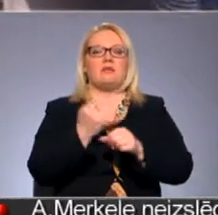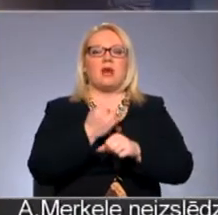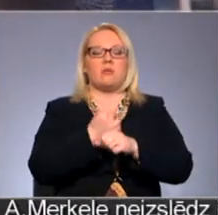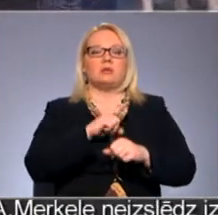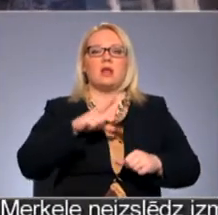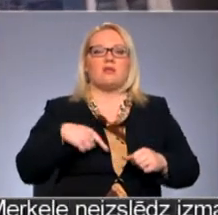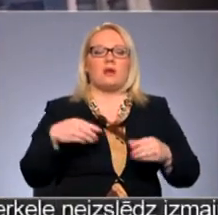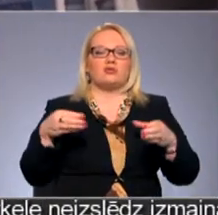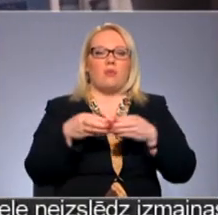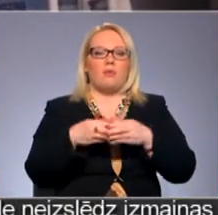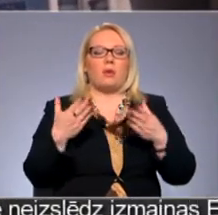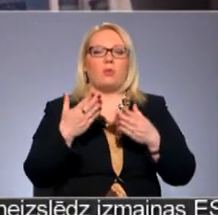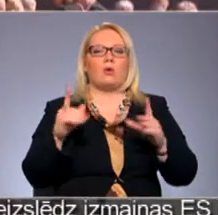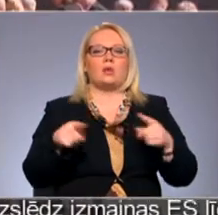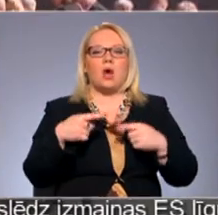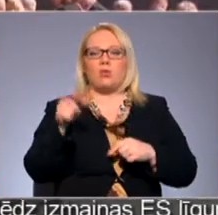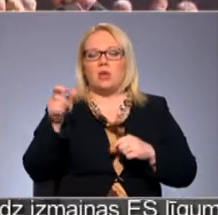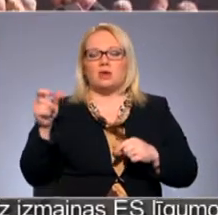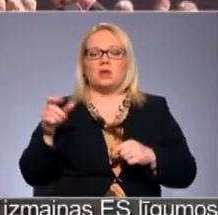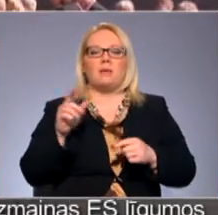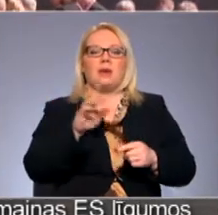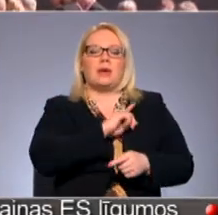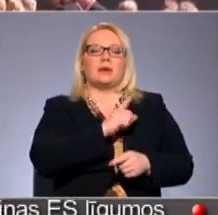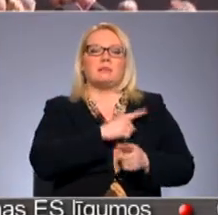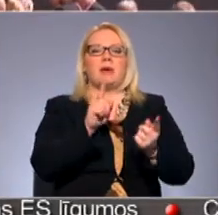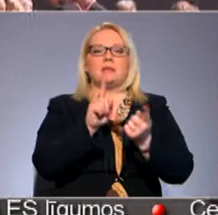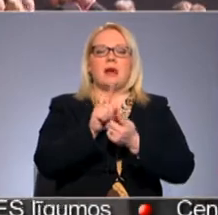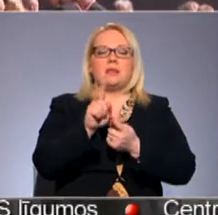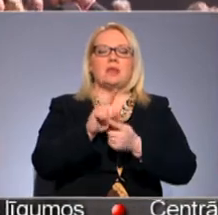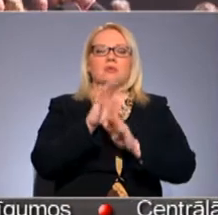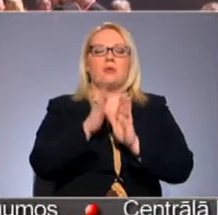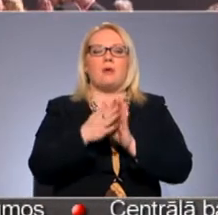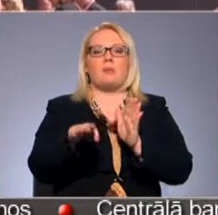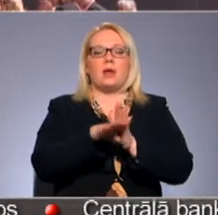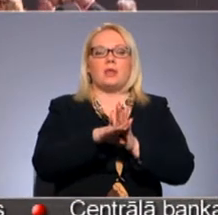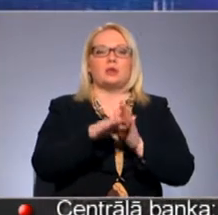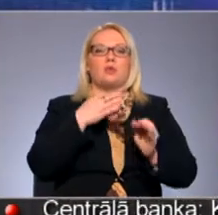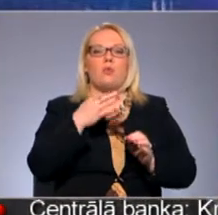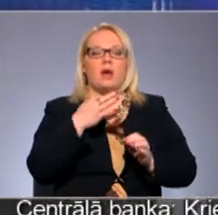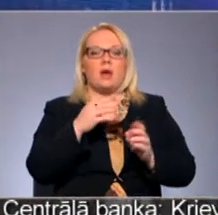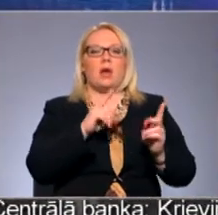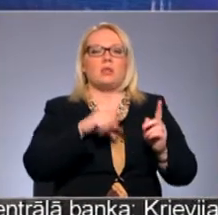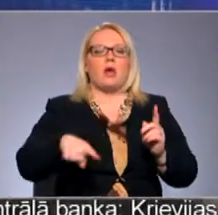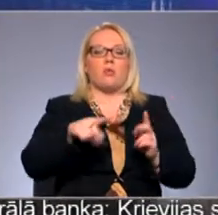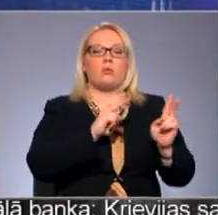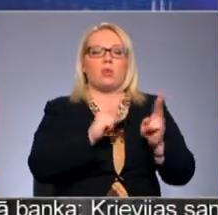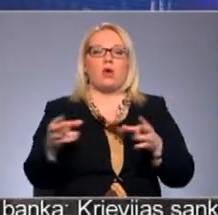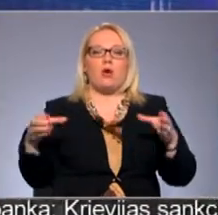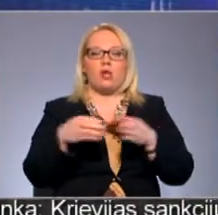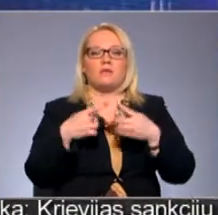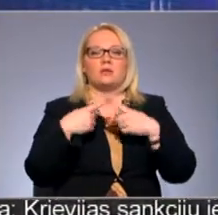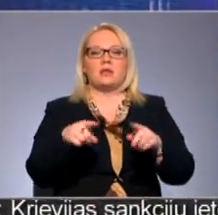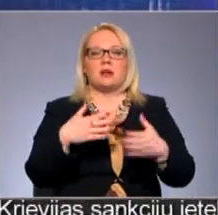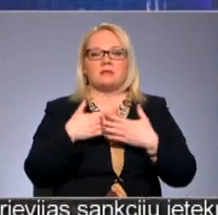Latviešu kopiena, kurā tautiešiem ir iespēja satikties kopā un piedalīties, ko arī tautu dieko kolektīvā, kā arī citās aktivitātēs.